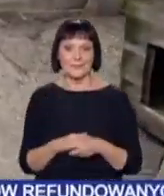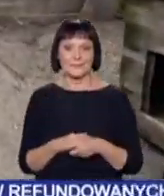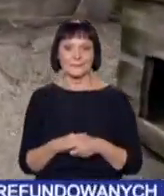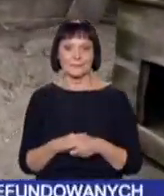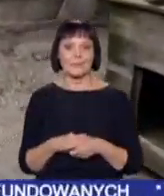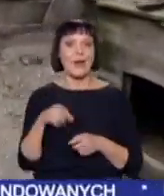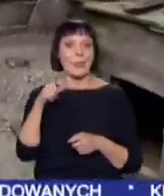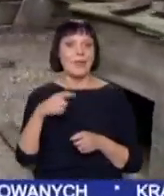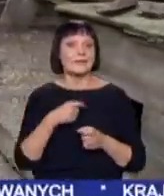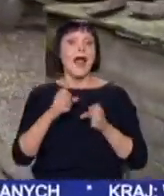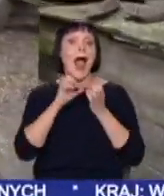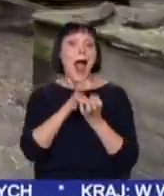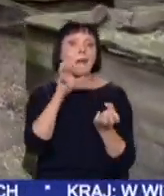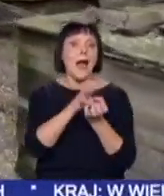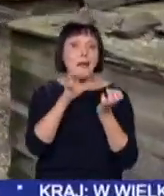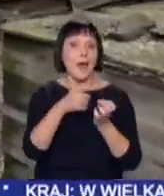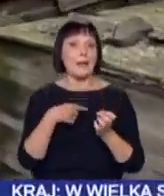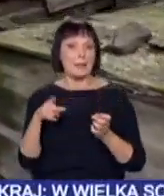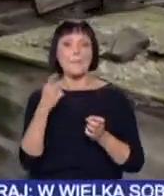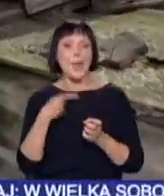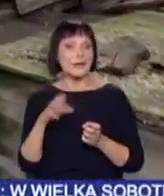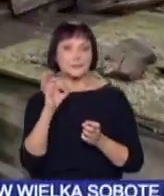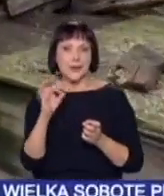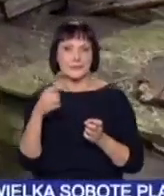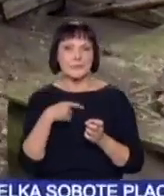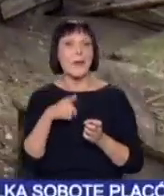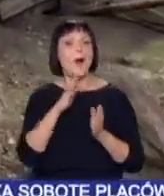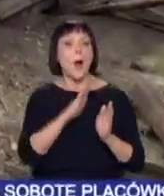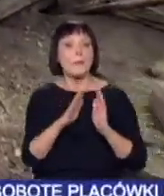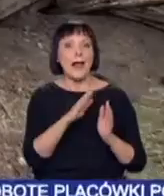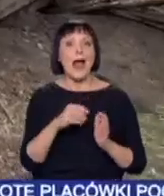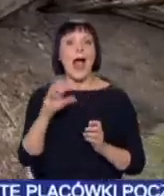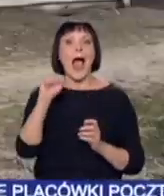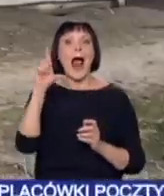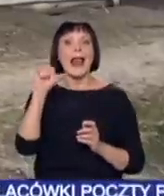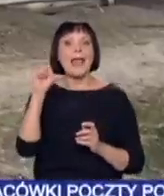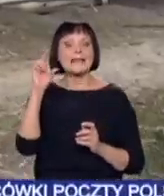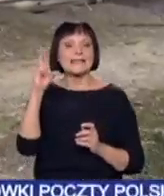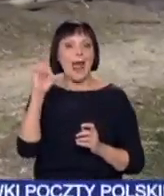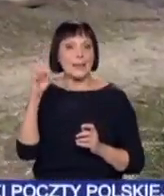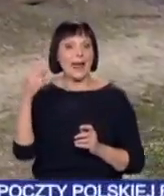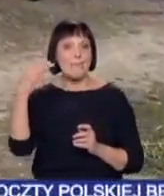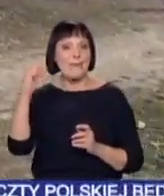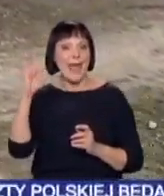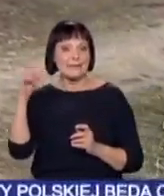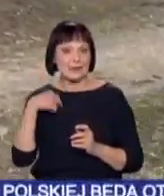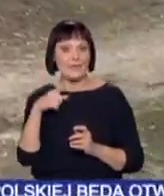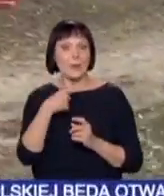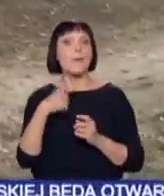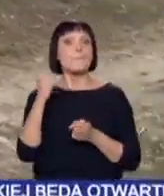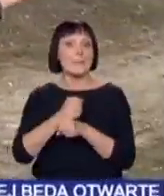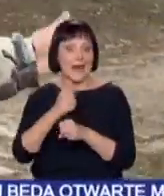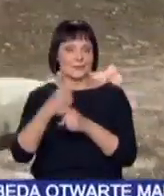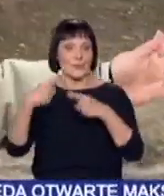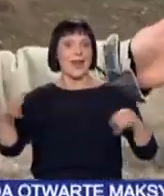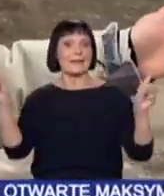To jest chór, który ma znakomitego dyrygenta, właściwie dyrygentkę, bo Aleksandra Mezinowa z zawodu naprawdę jest dyrygentką